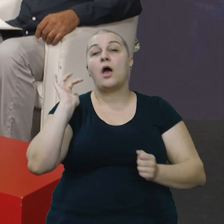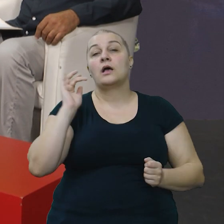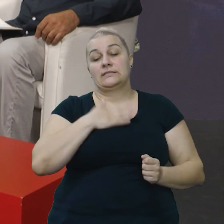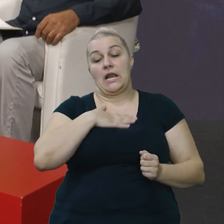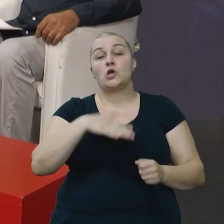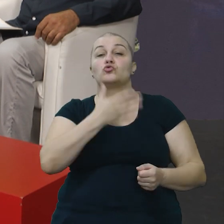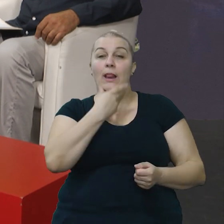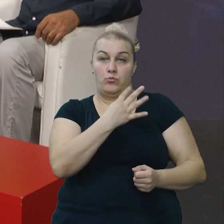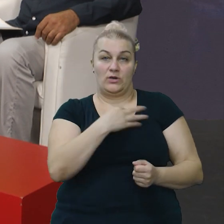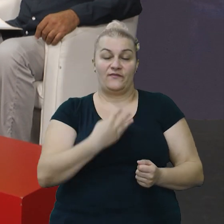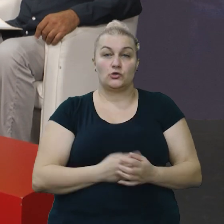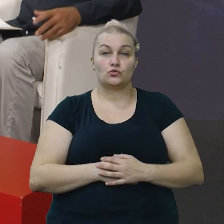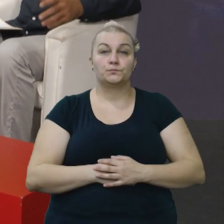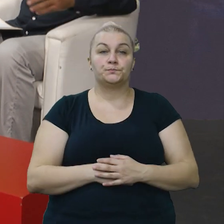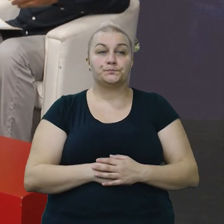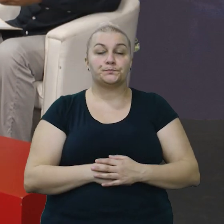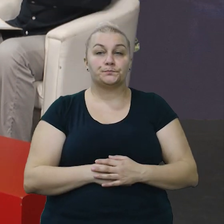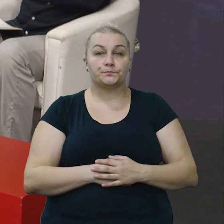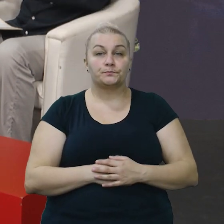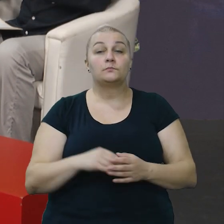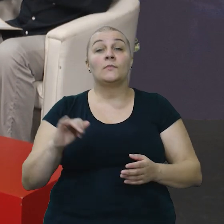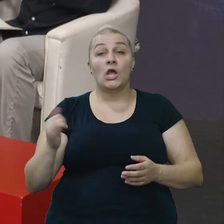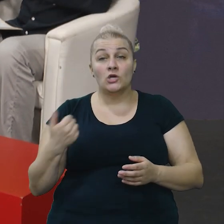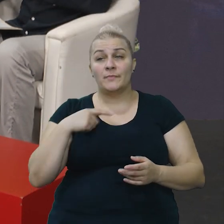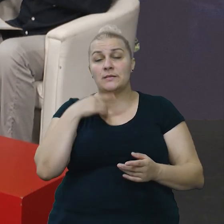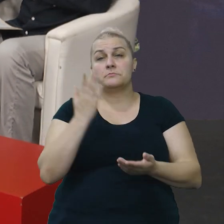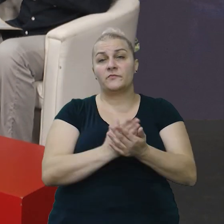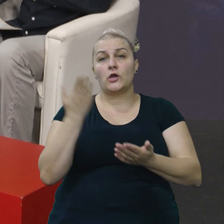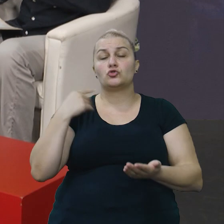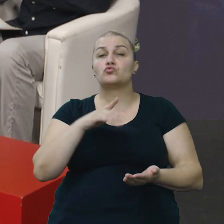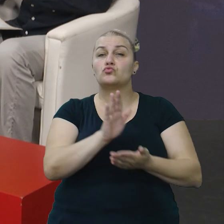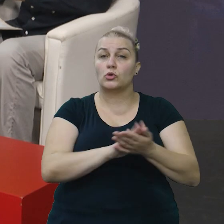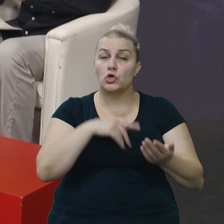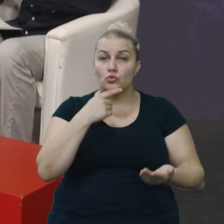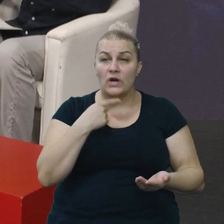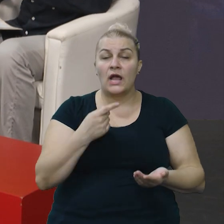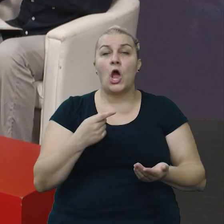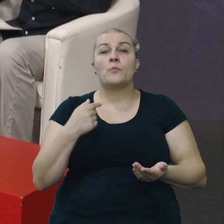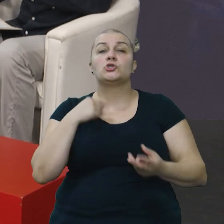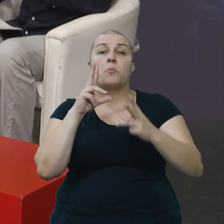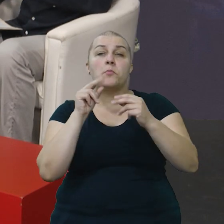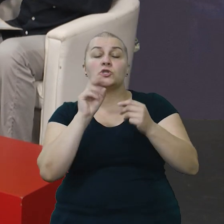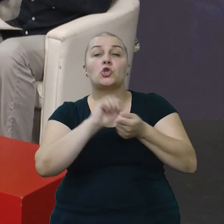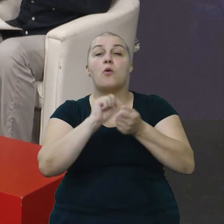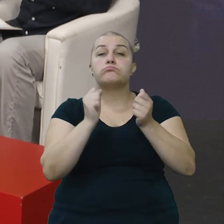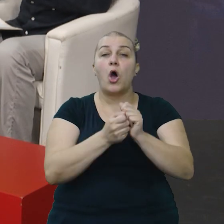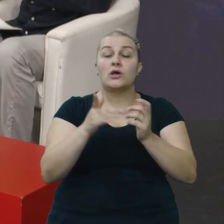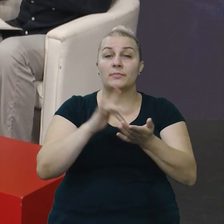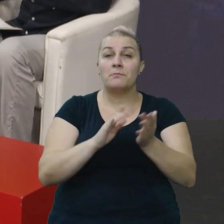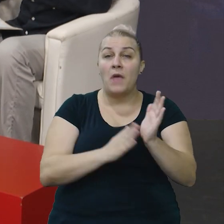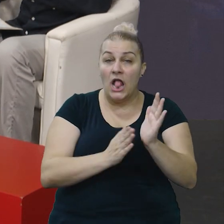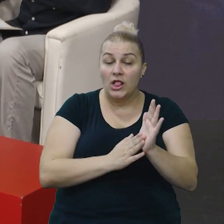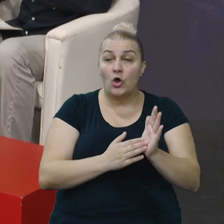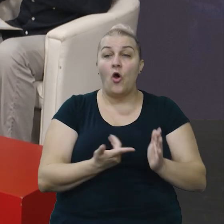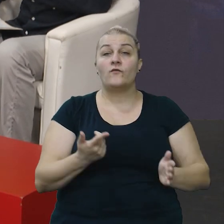ovu našu lijepu Hrvatsku. Josipe, evo, rekao sam u uvodu, pričat ćemo o bitki za Maljkovo. Kroz tu